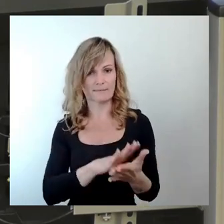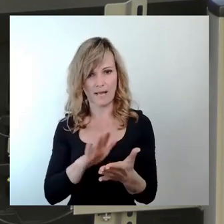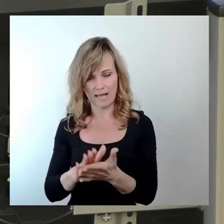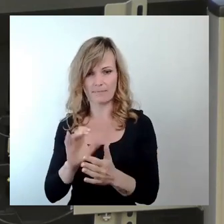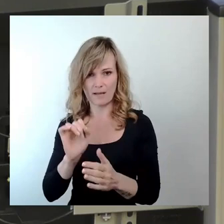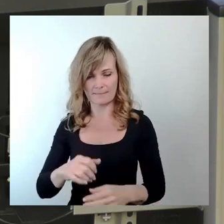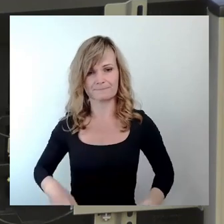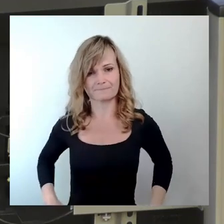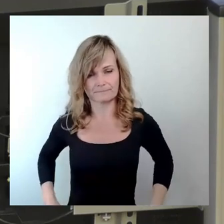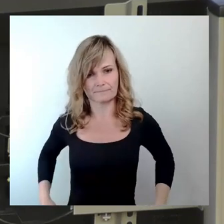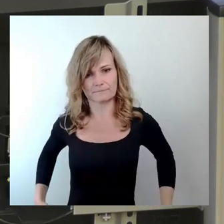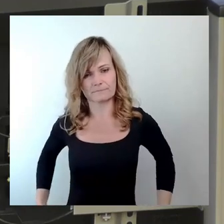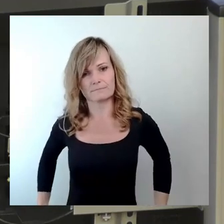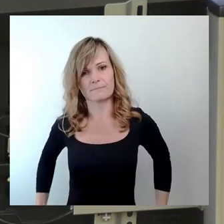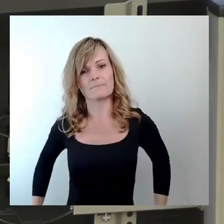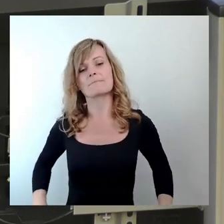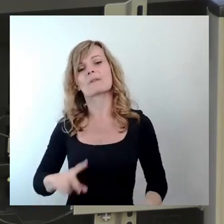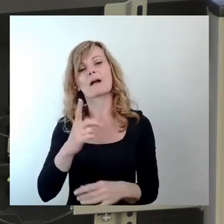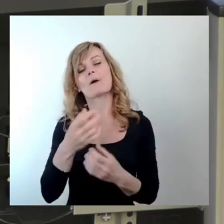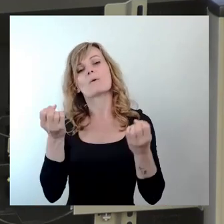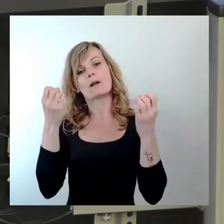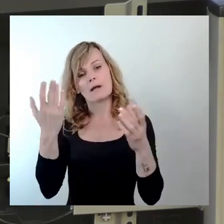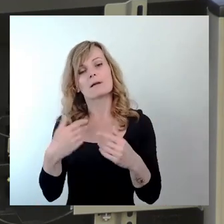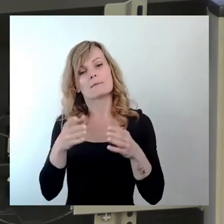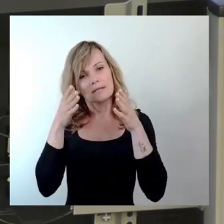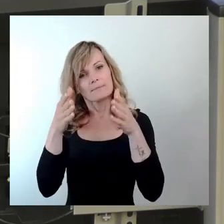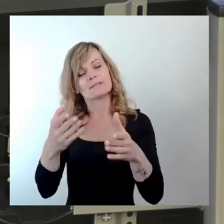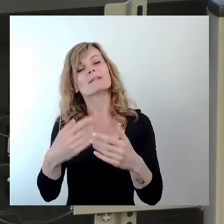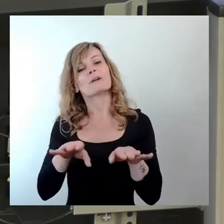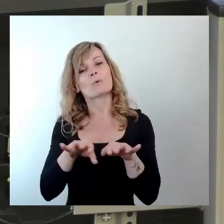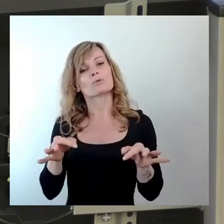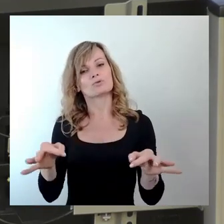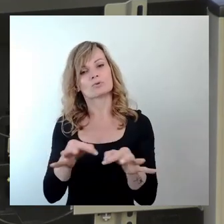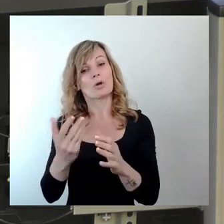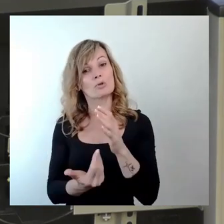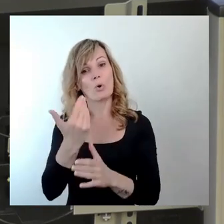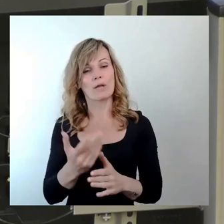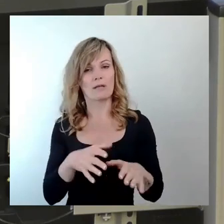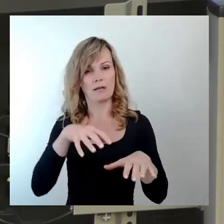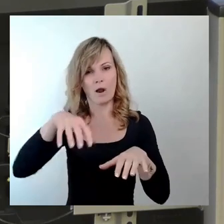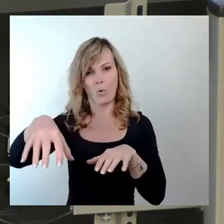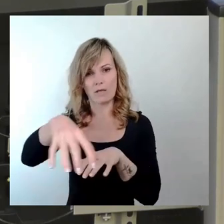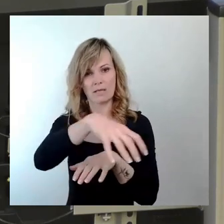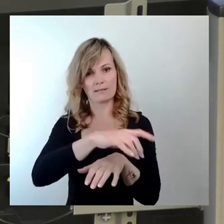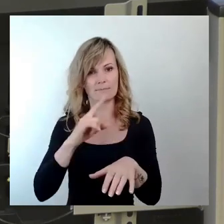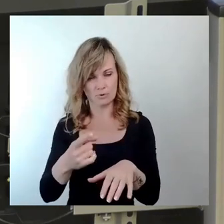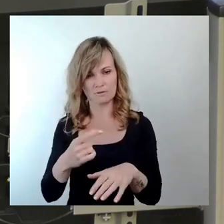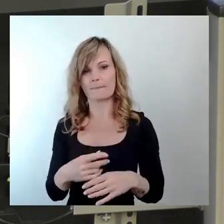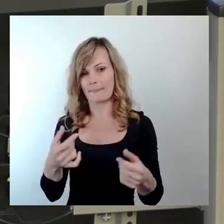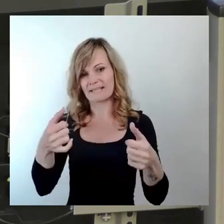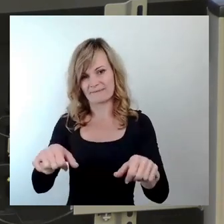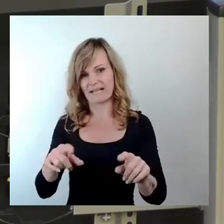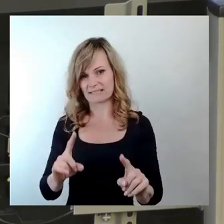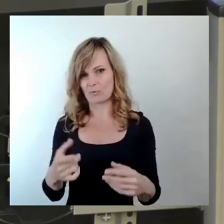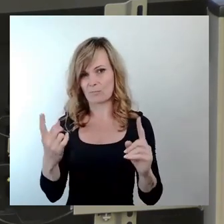es ist auch klar, dass perspektivisch die Grundstücke neu geordnet werden müssen. Bitte zum Schluss kommen. Das ist zwangsläufig mit der